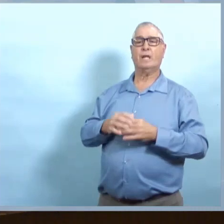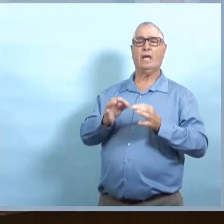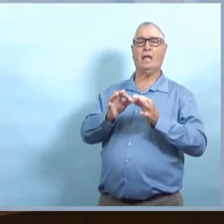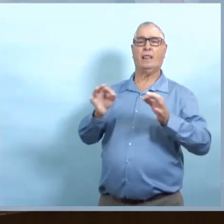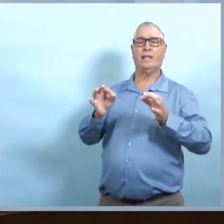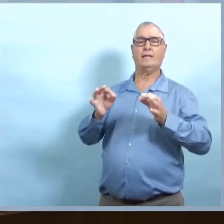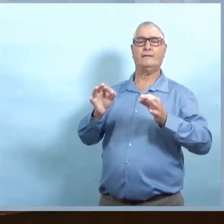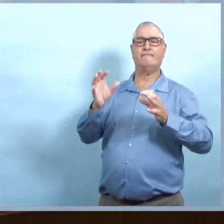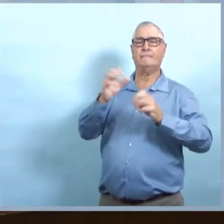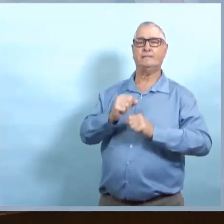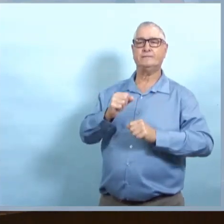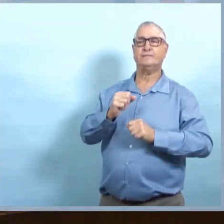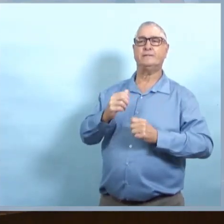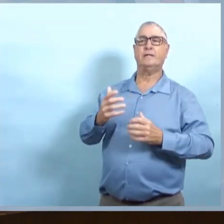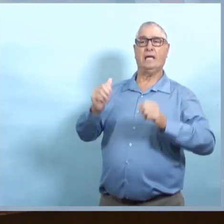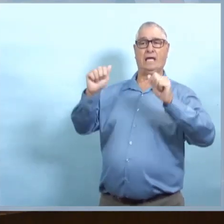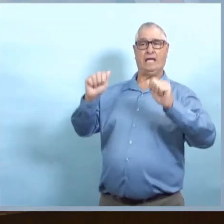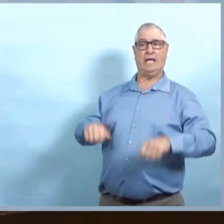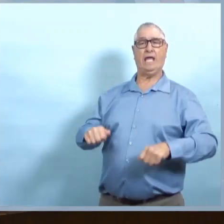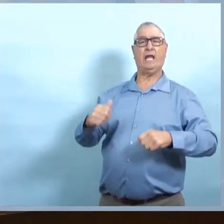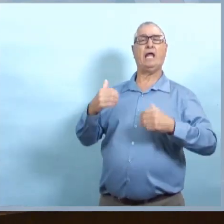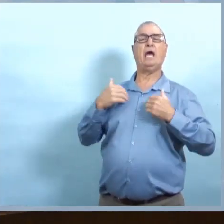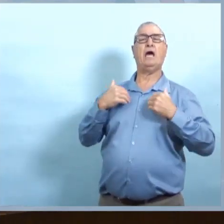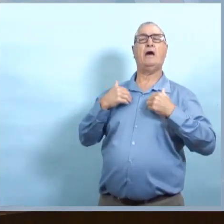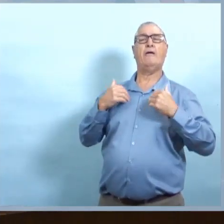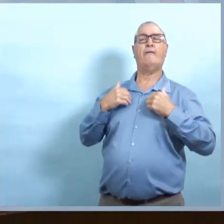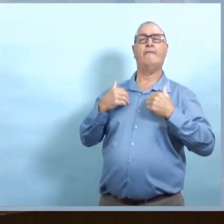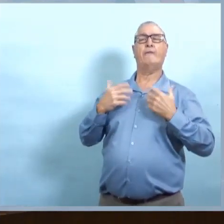et poursuivie, désolé si je n'ai pas bien compris, mais